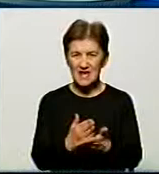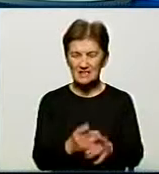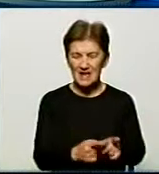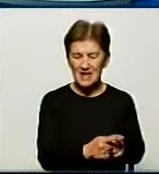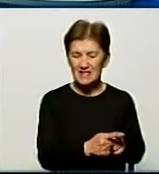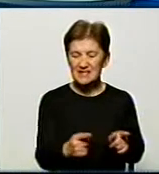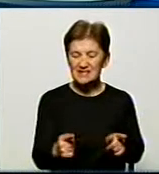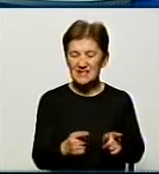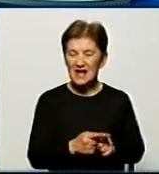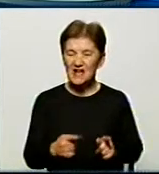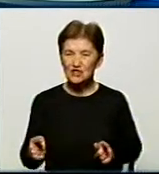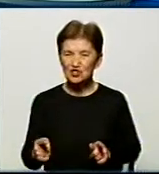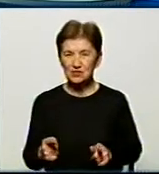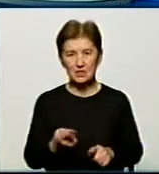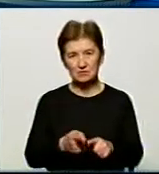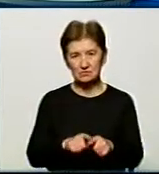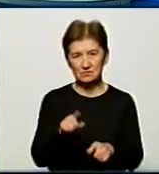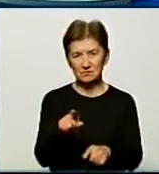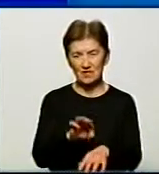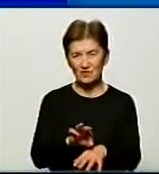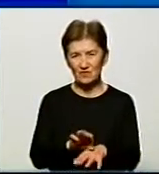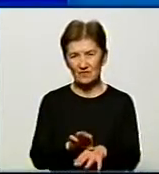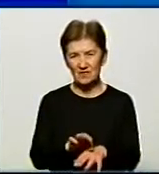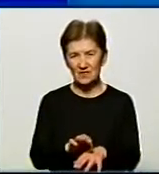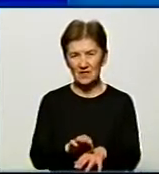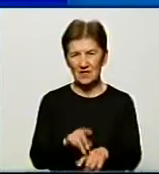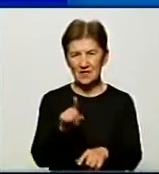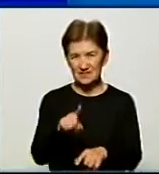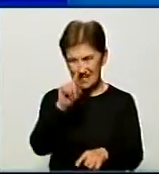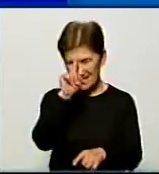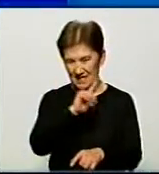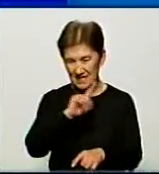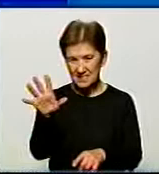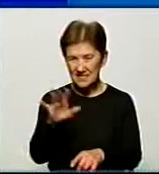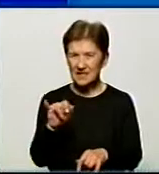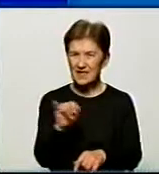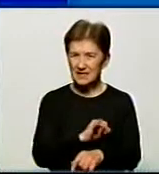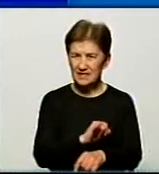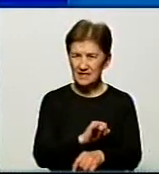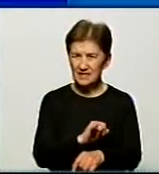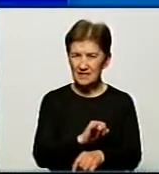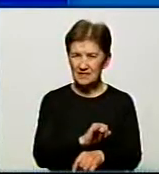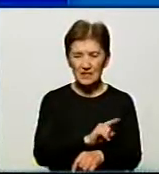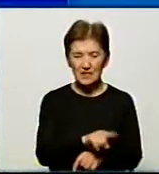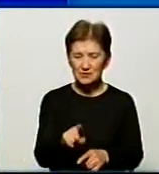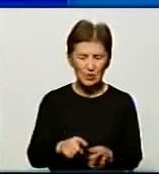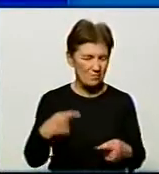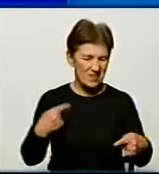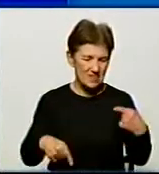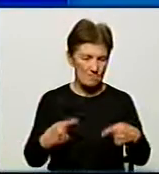характеризує інфекційне захворювання. Це класика і з цим не поспориш.